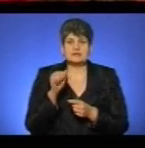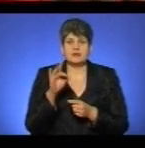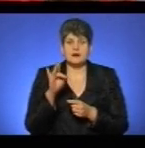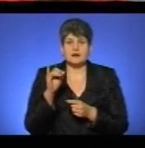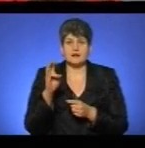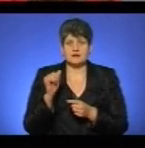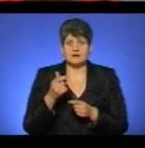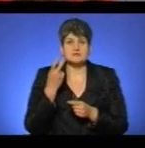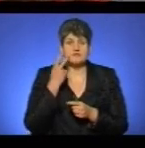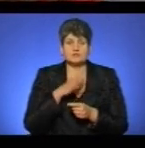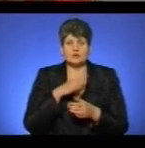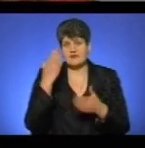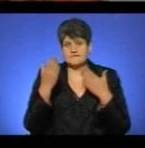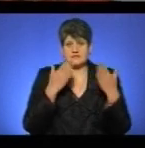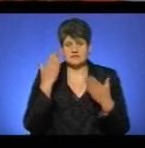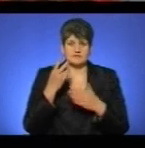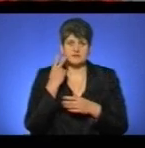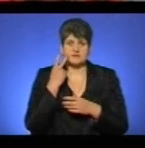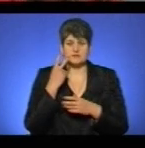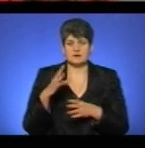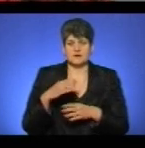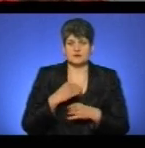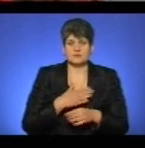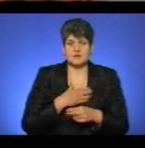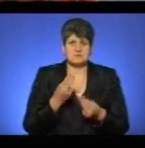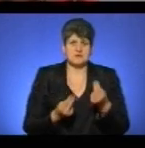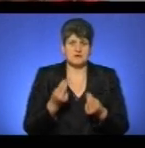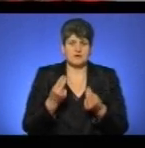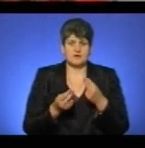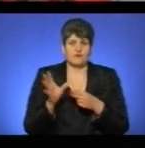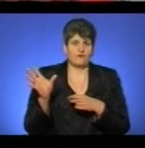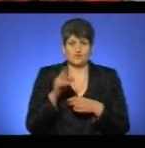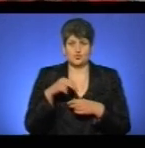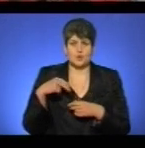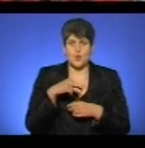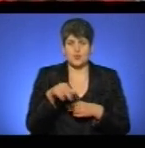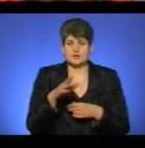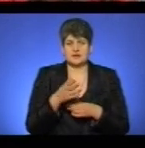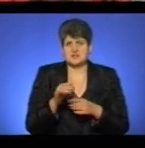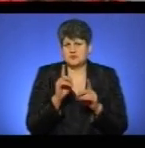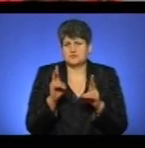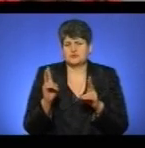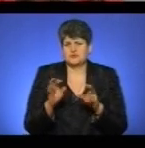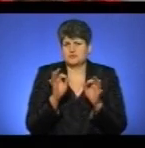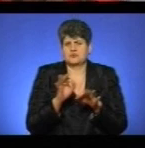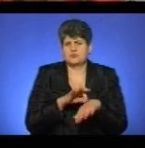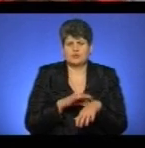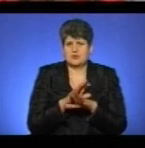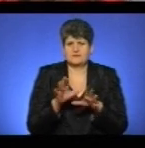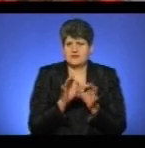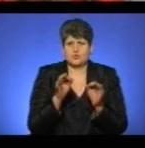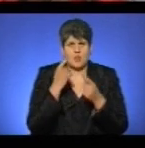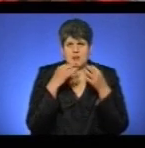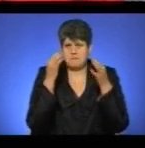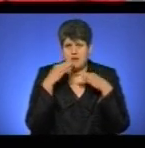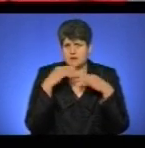все веселою, вона на цілий час з нами все гралася, всюди ходила. Її ніколи нічого не боліло, вона ніколи не